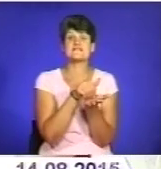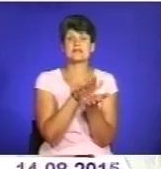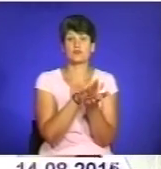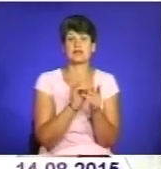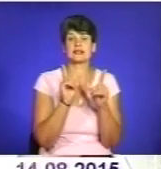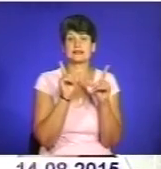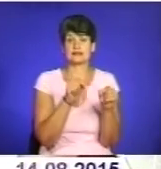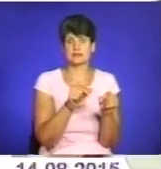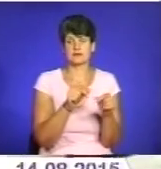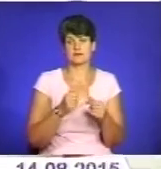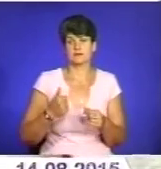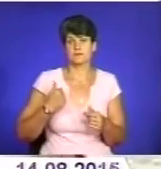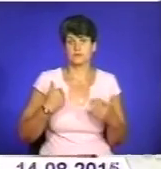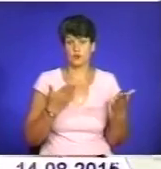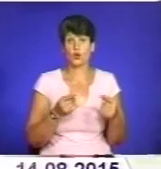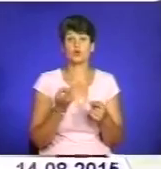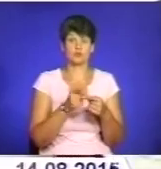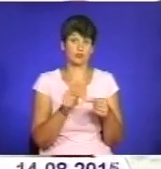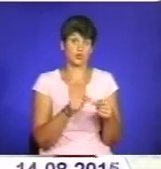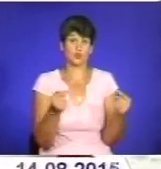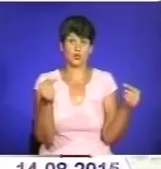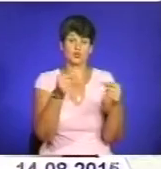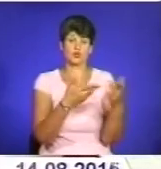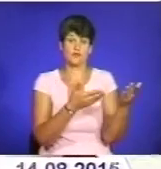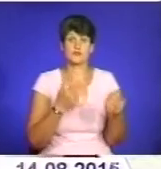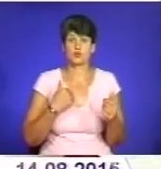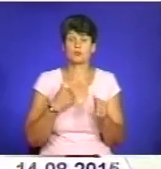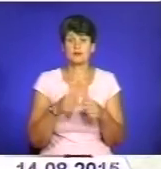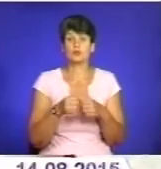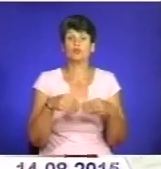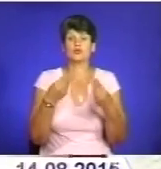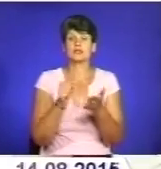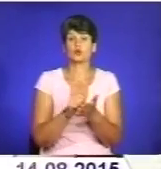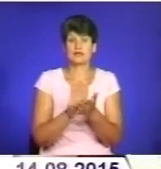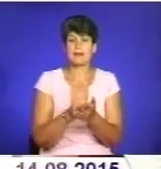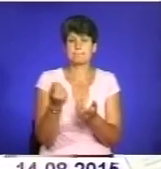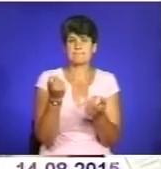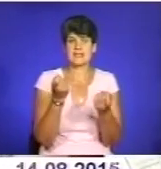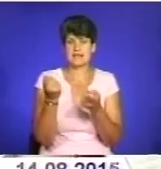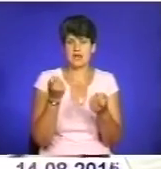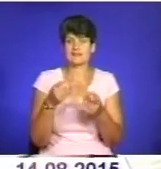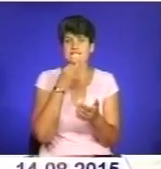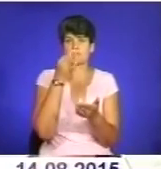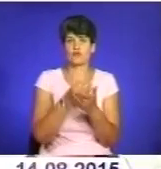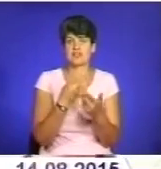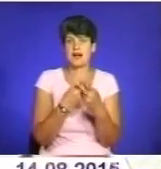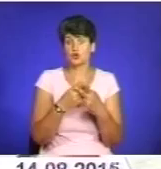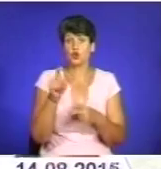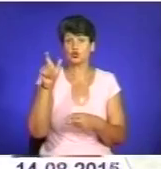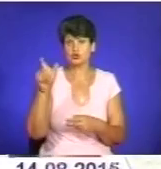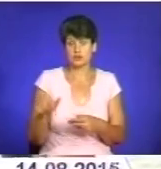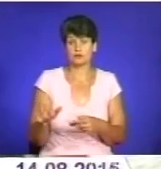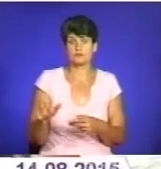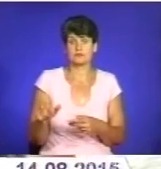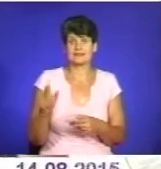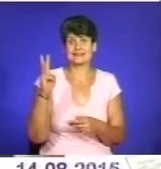вбувати в Збройній В повідності до цього, військовим комісарам були подані документи для притягнення до кримінальної відповідальності людини по статті